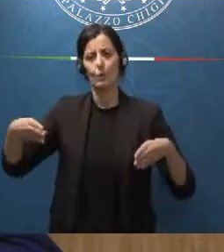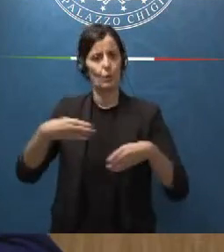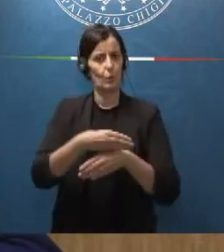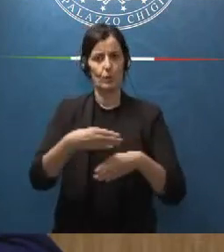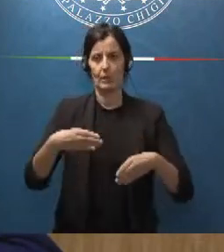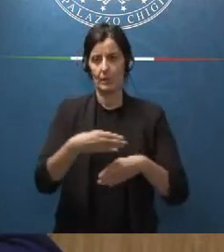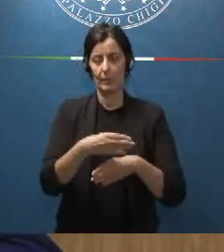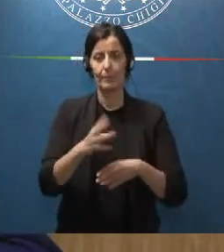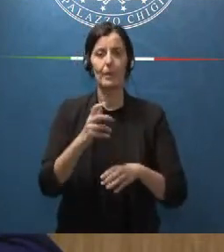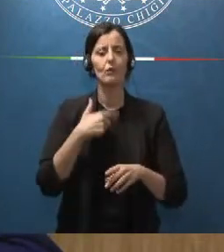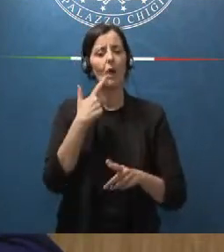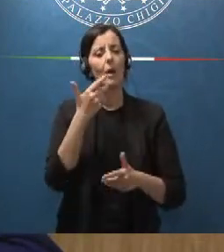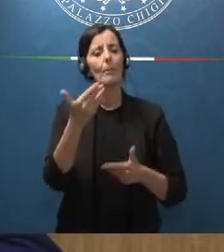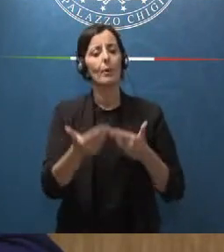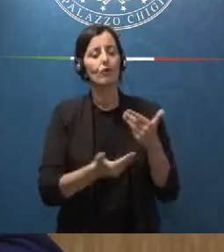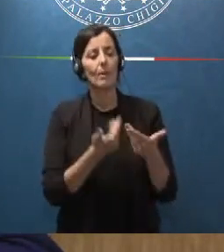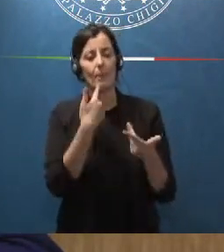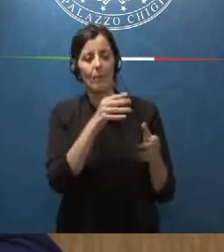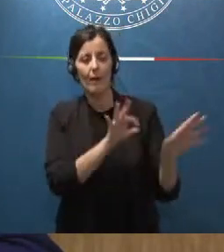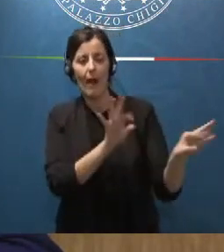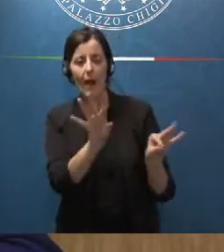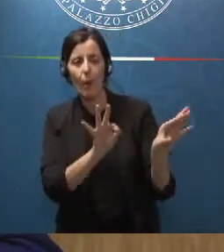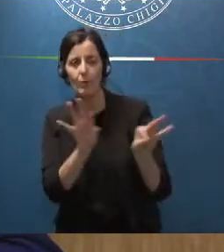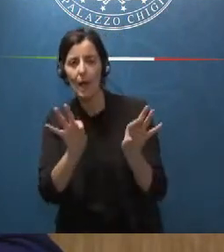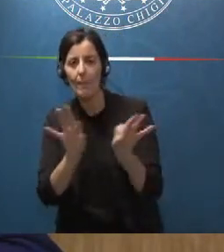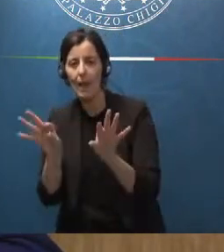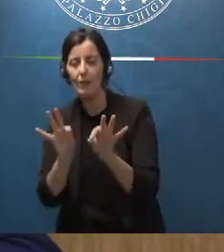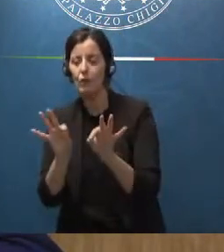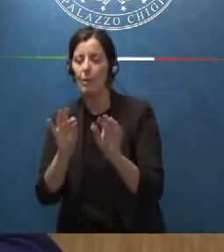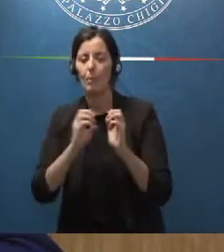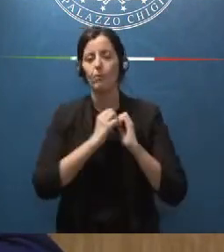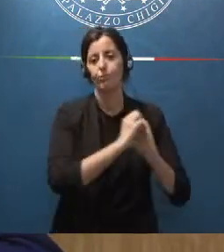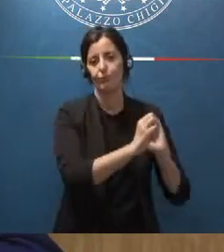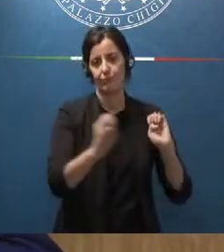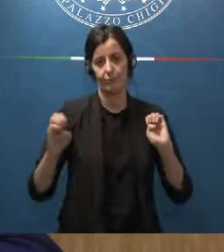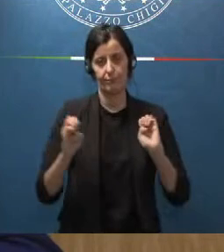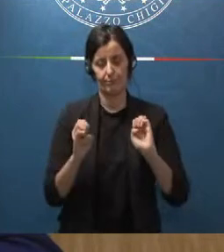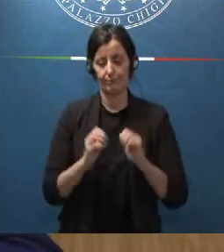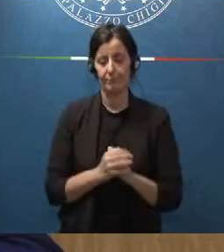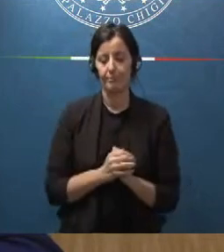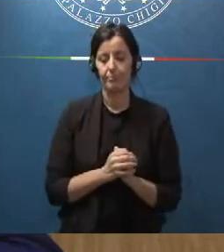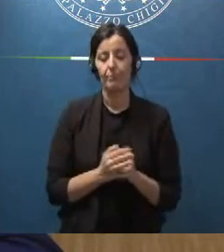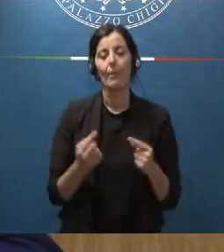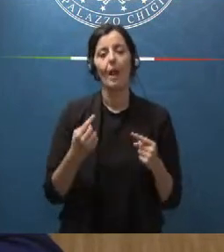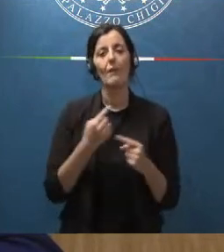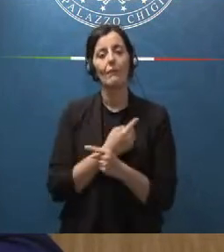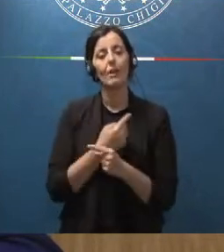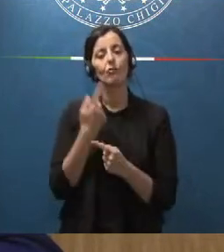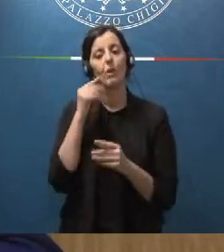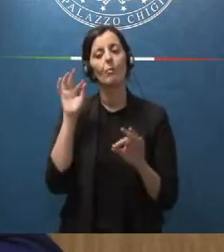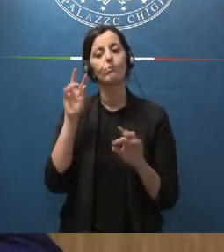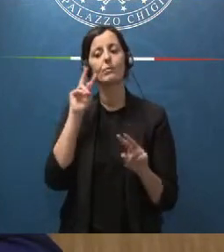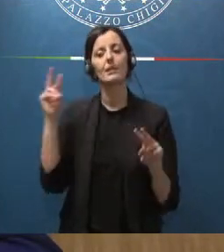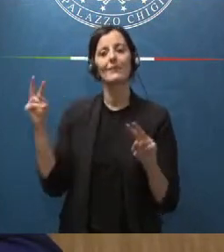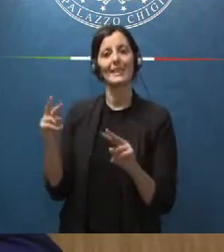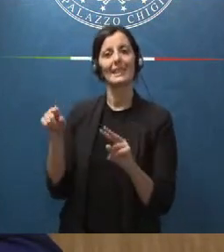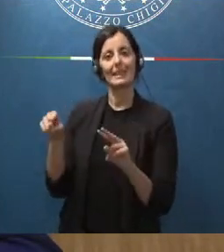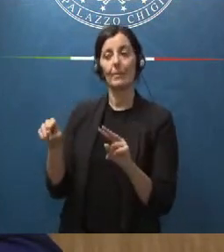processo di reclutamento trasversale e dal punto di vista del